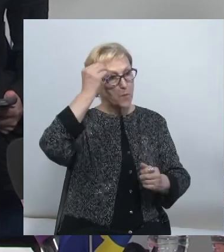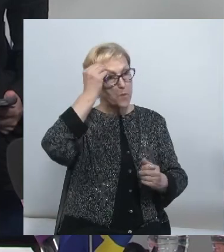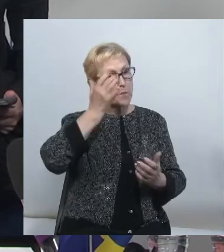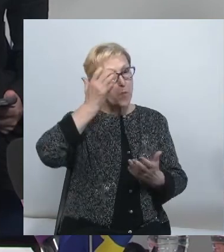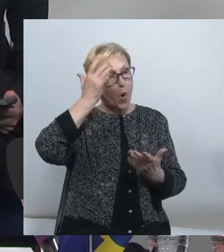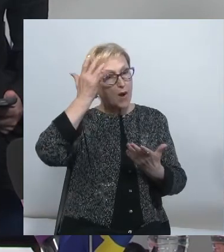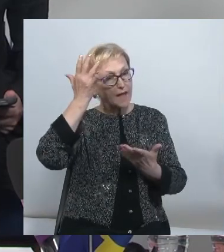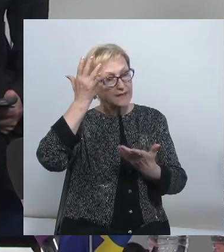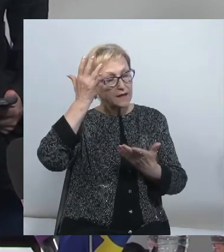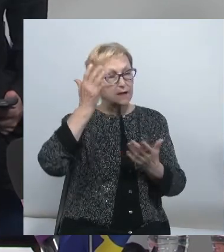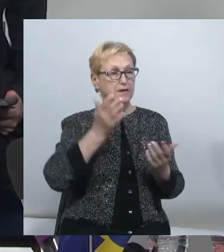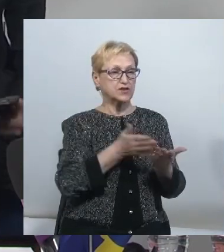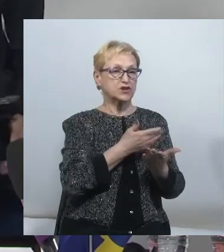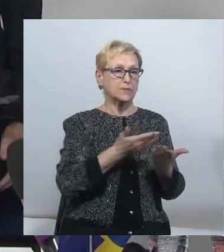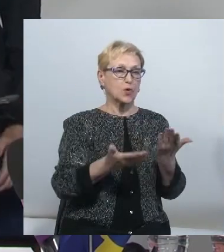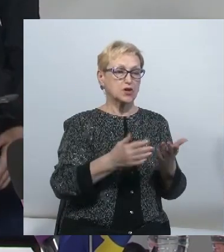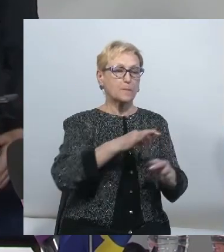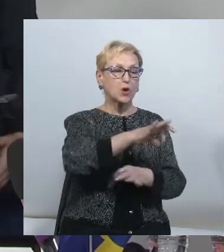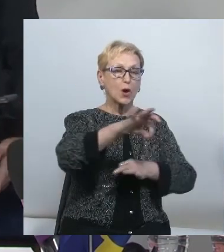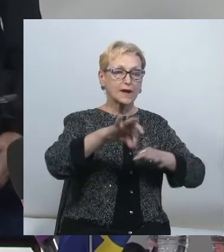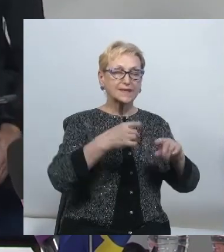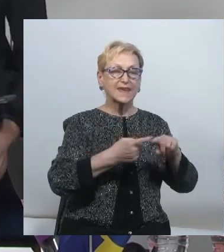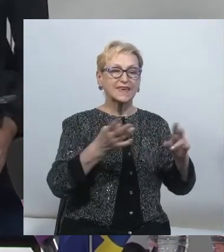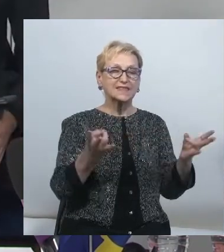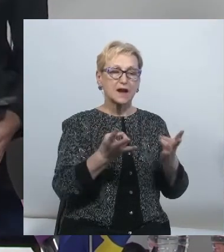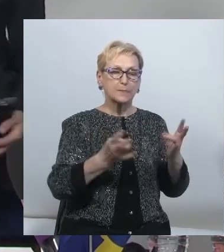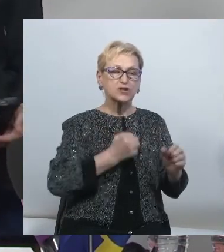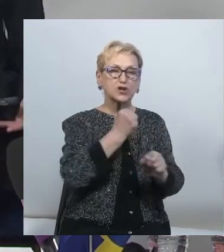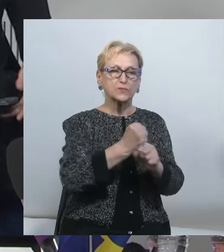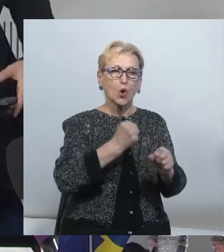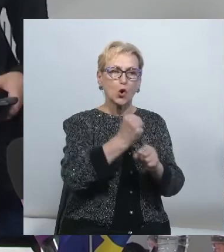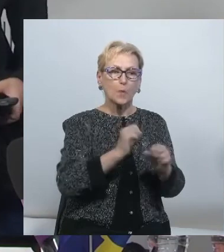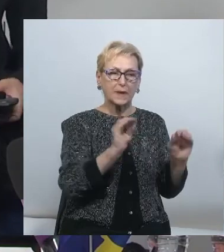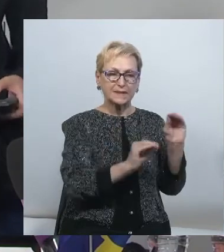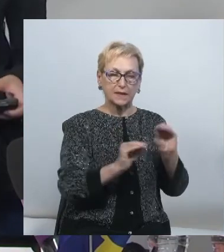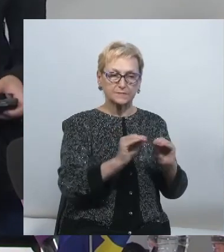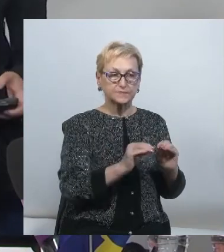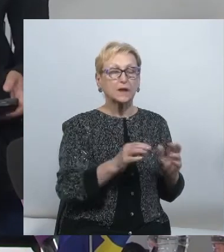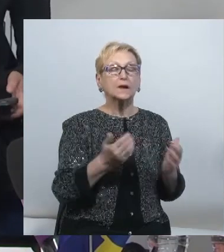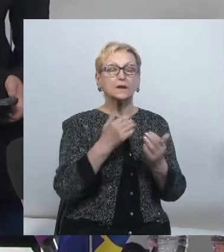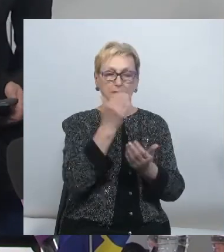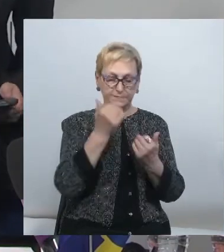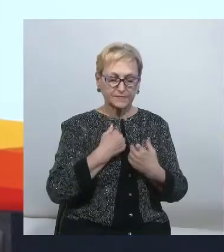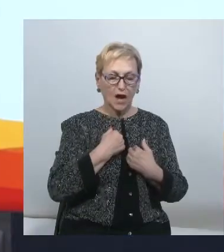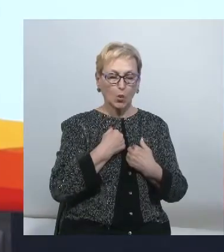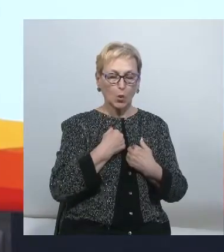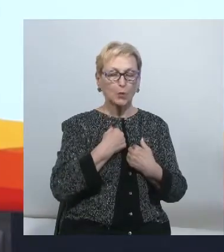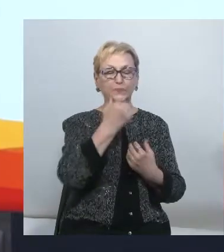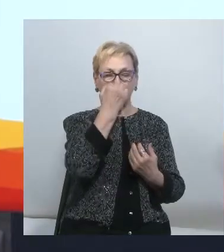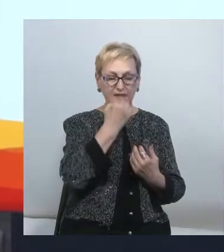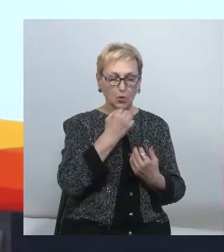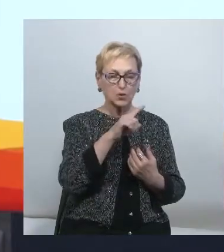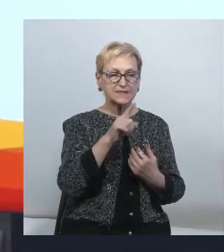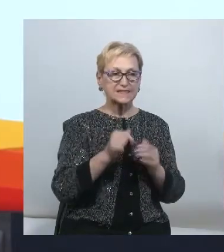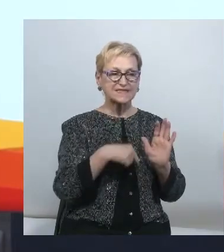положення цього проєкту, який варто все ж таки ще доопрацювати. Дякую, Вітал. Дякую за питання. Вітаю всіх учасників